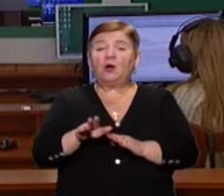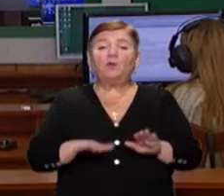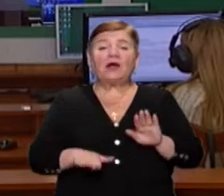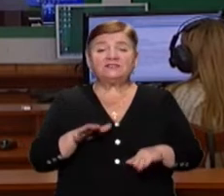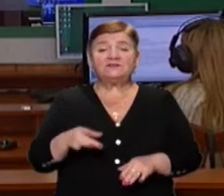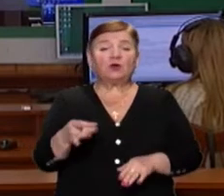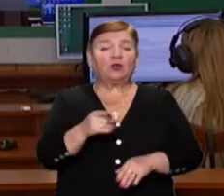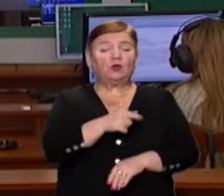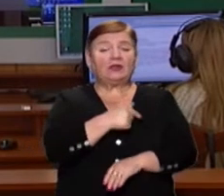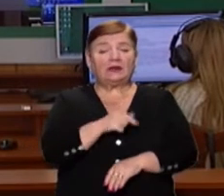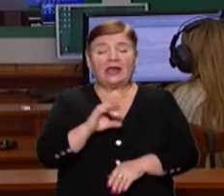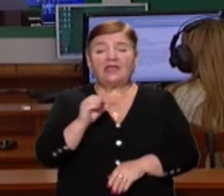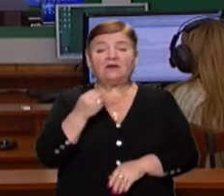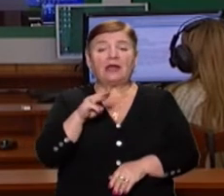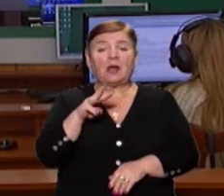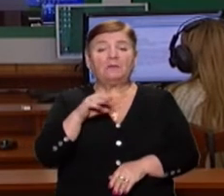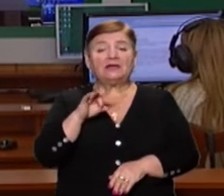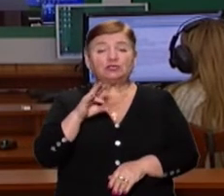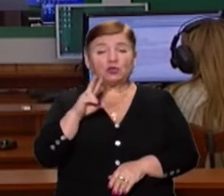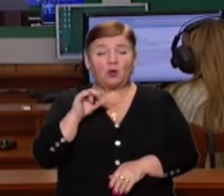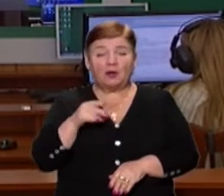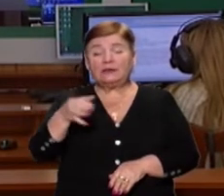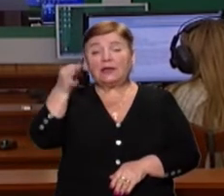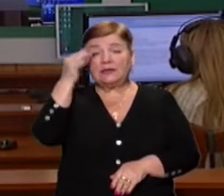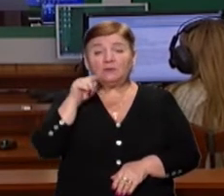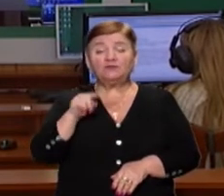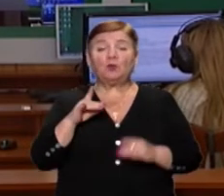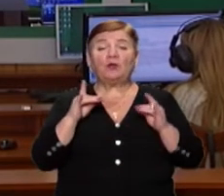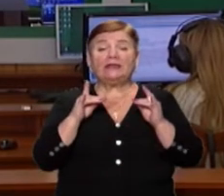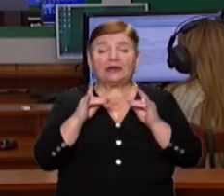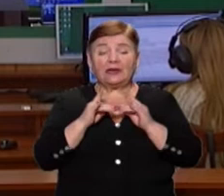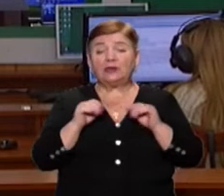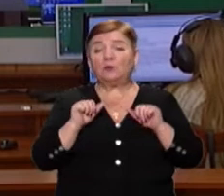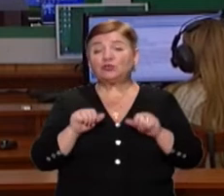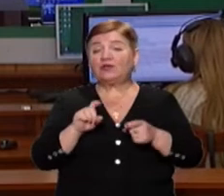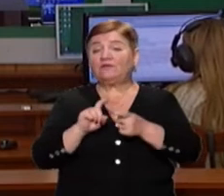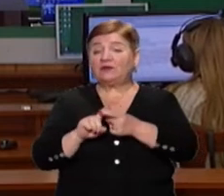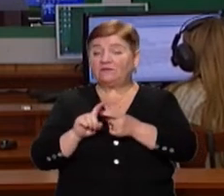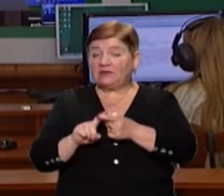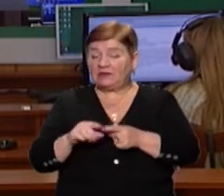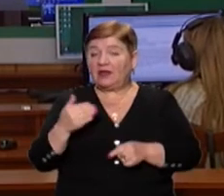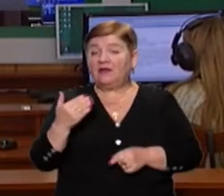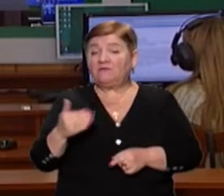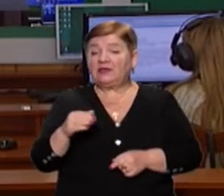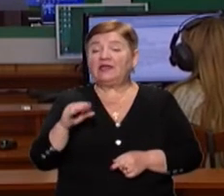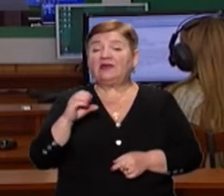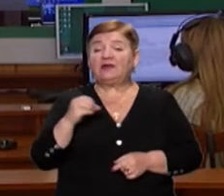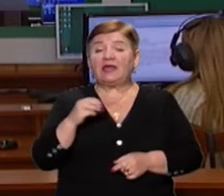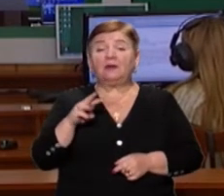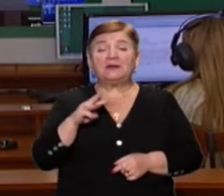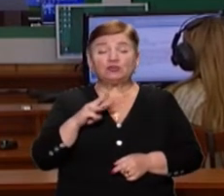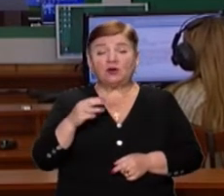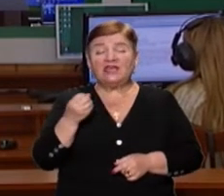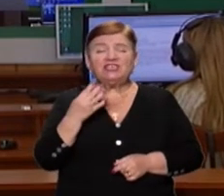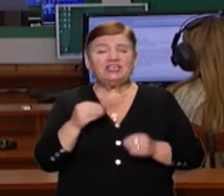Мукачевської райлікарні Євген Машко. Нагадаємо про те, що в цьому інтернаті можуть бути інфіковані коронавірусом. Євген Машко повідомив